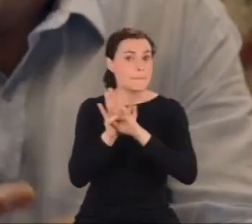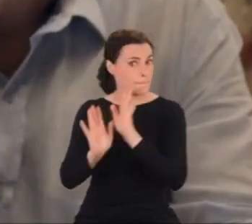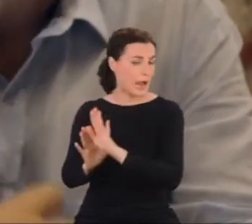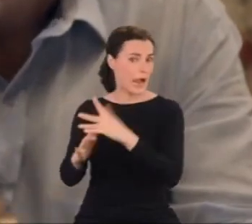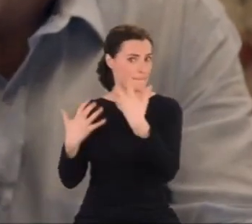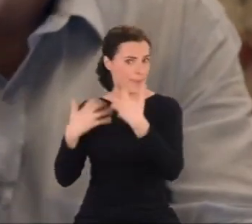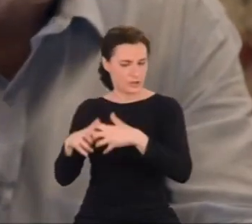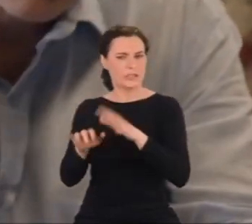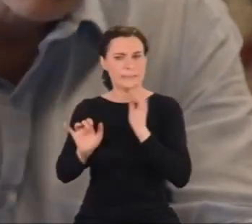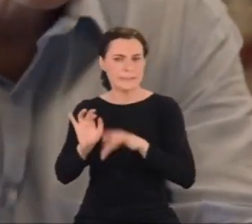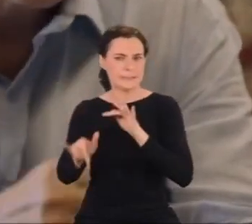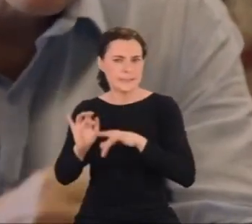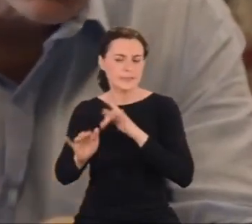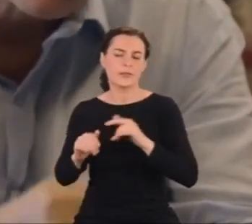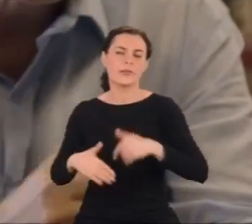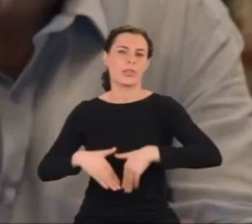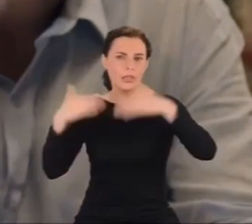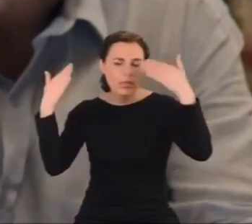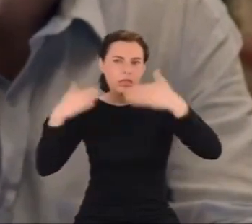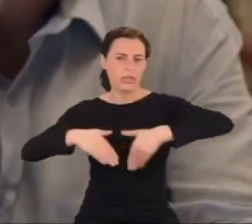maszyną, zajmuje mu to wiele dni.